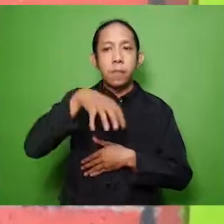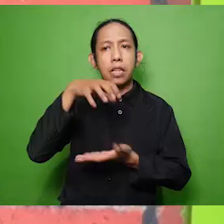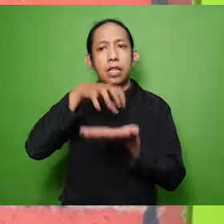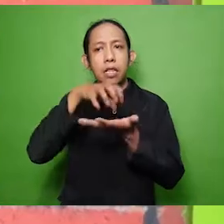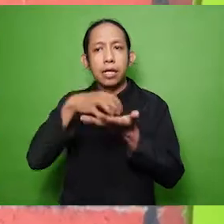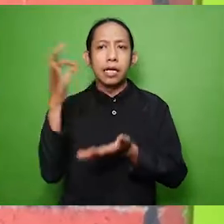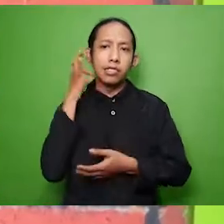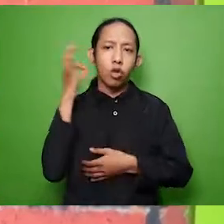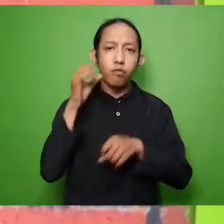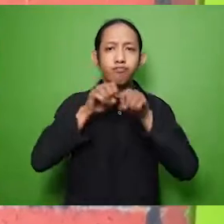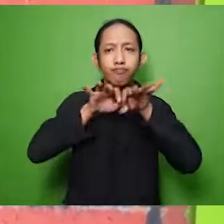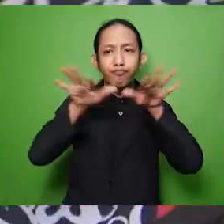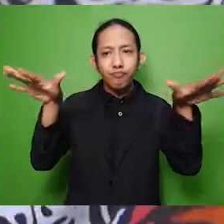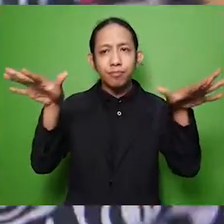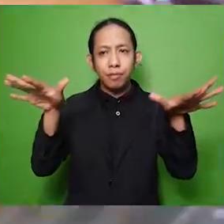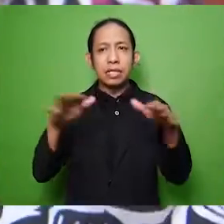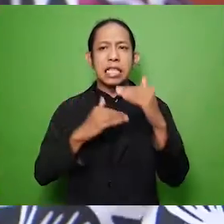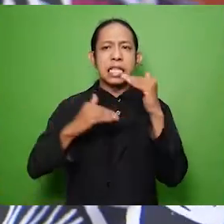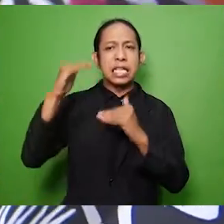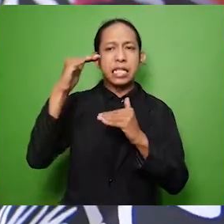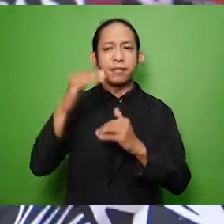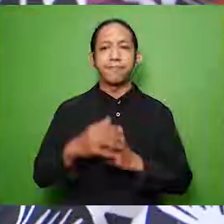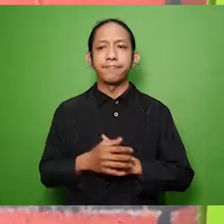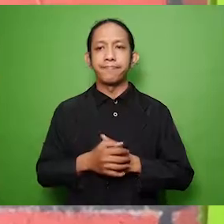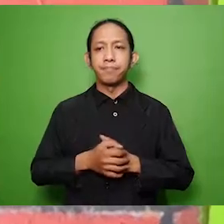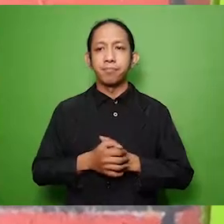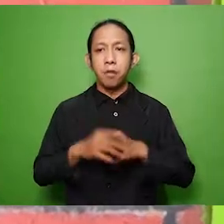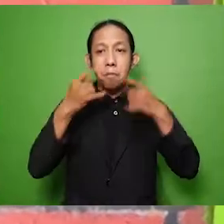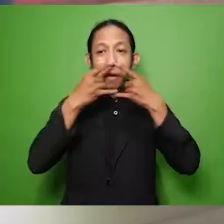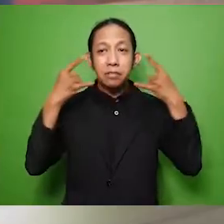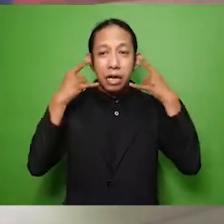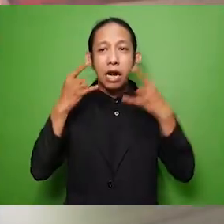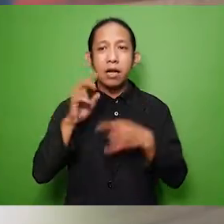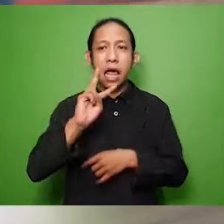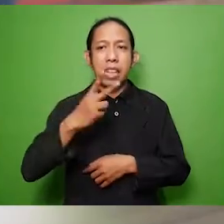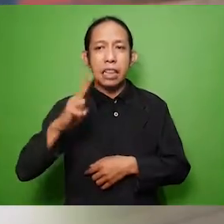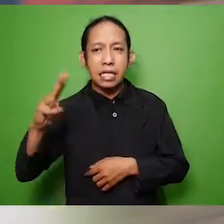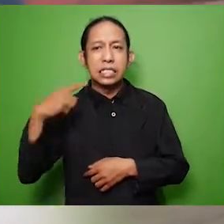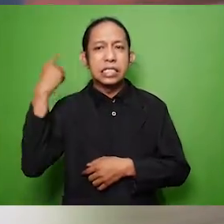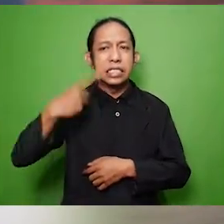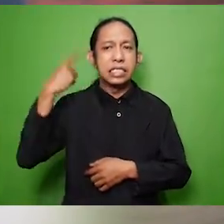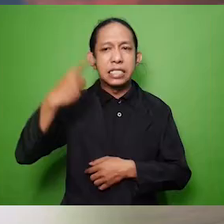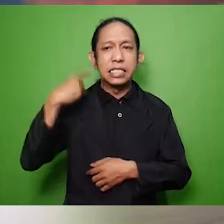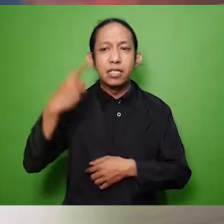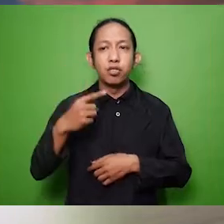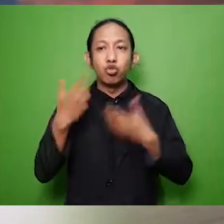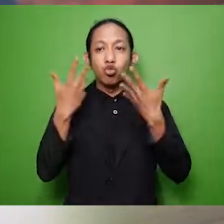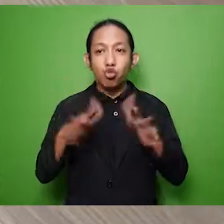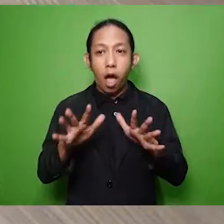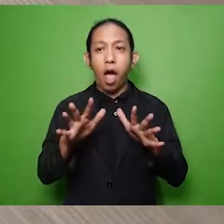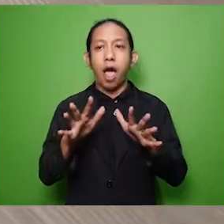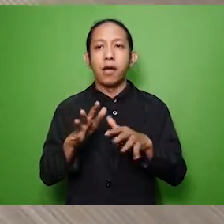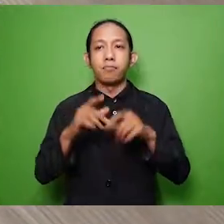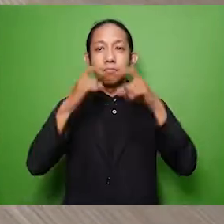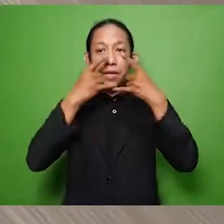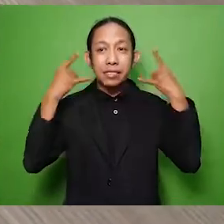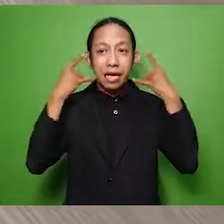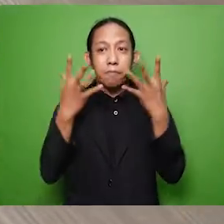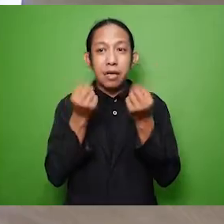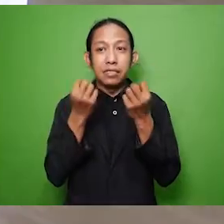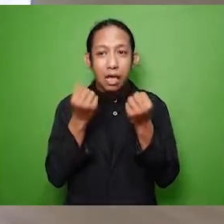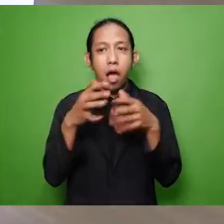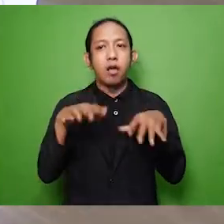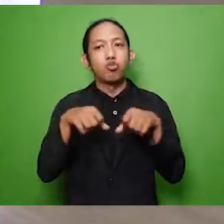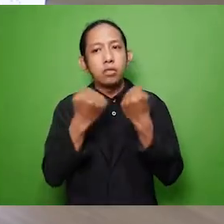atau mengunjungi tempat-tempat beresiko penularan tinggi. Ganti masker secara berkala, terlebih jika